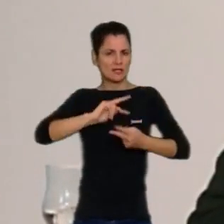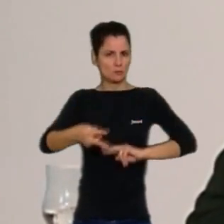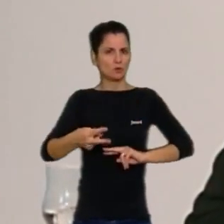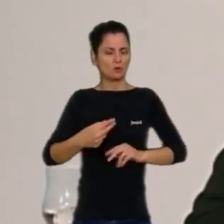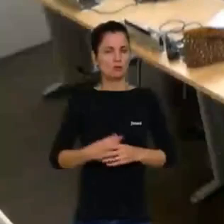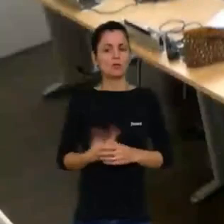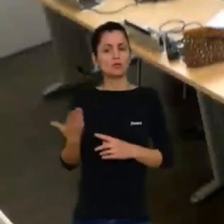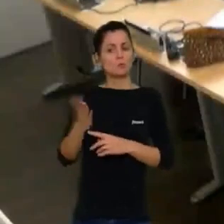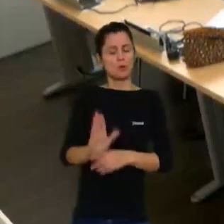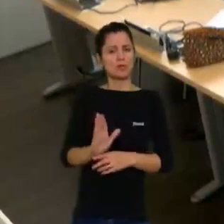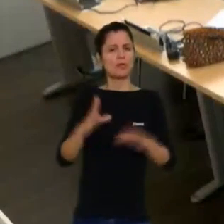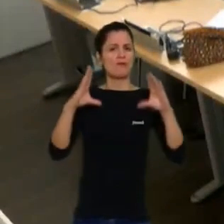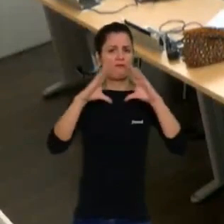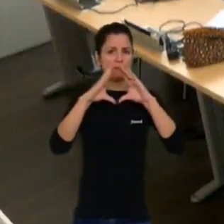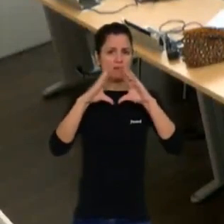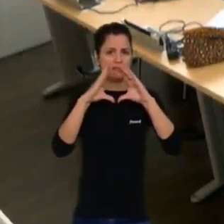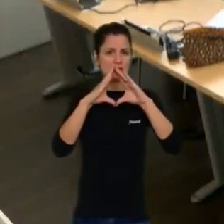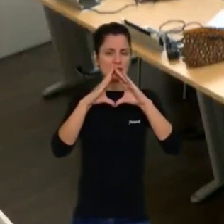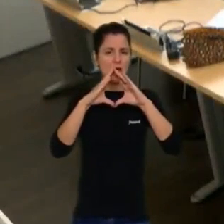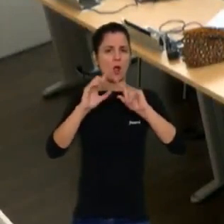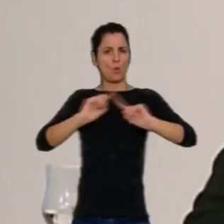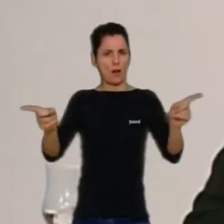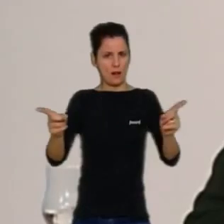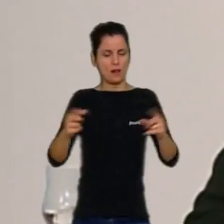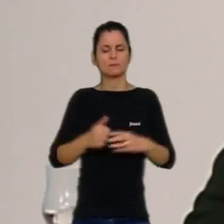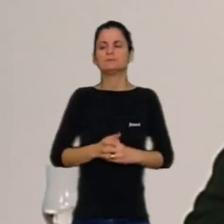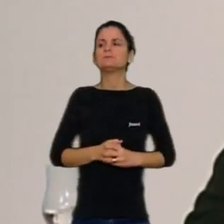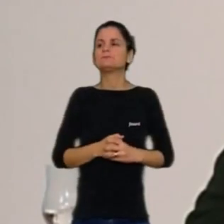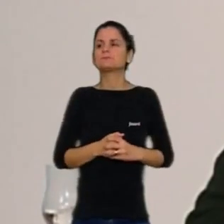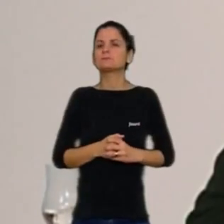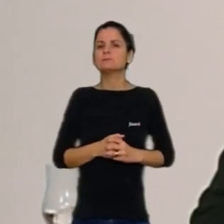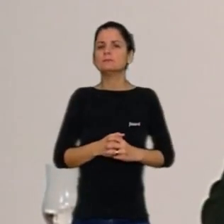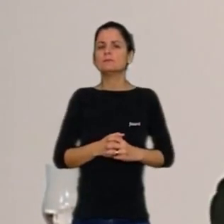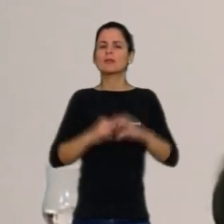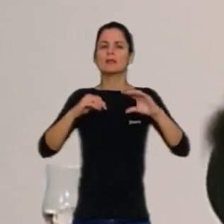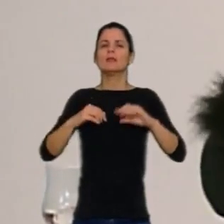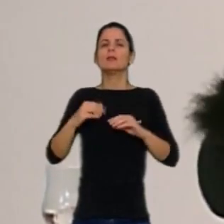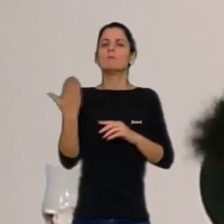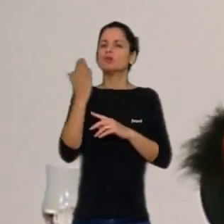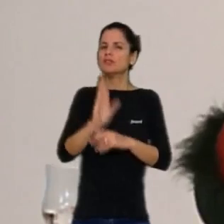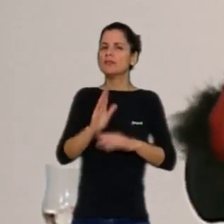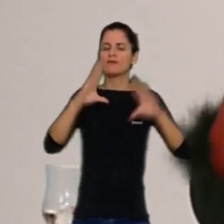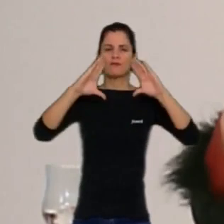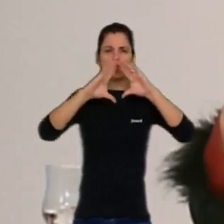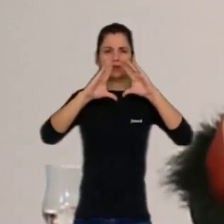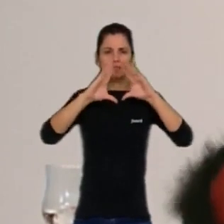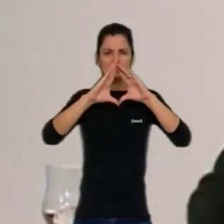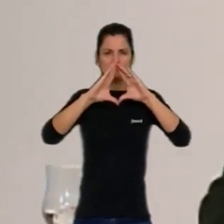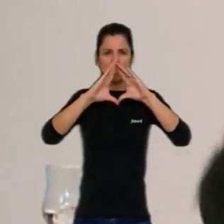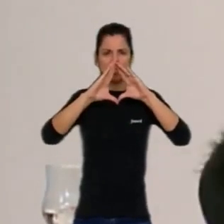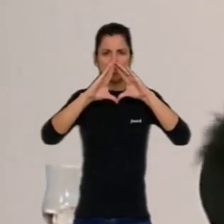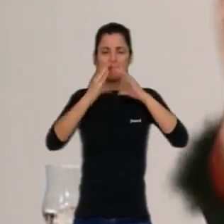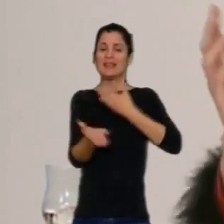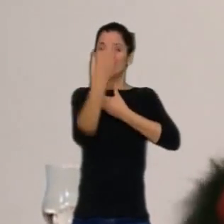més feminista seria aquella que inclou els, almenys, dos subjectes